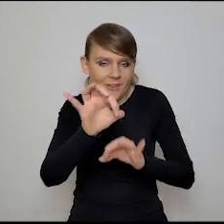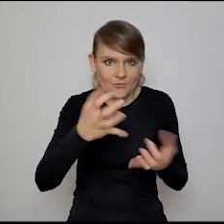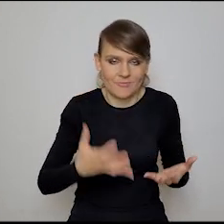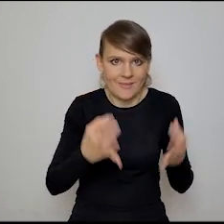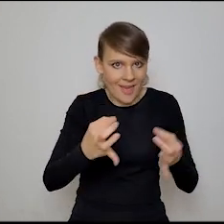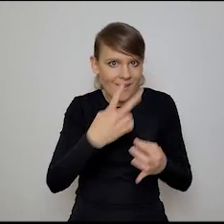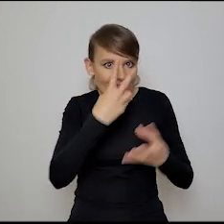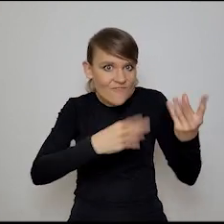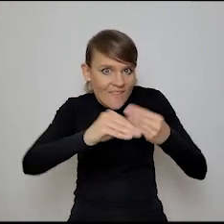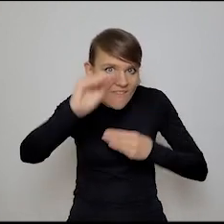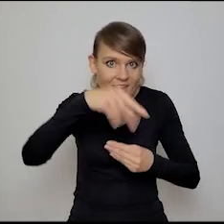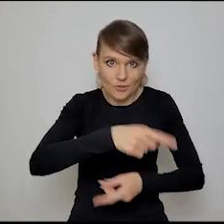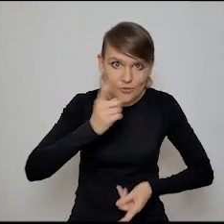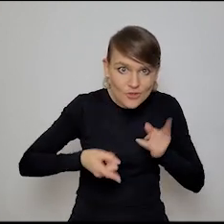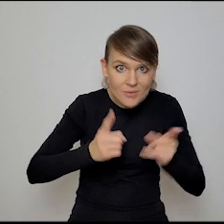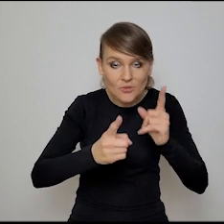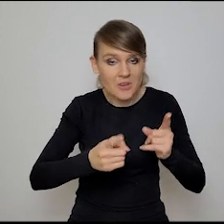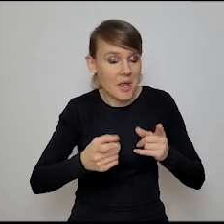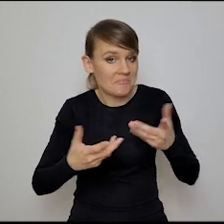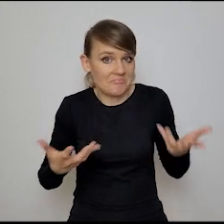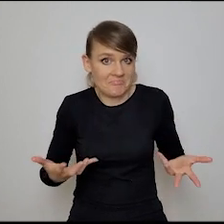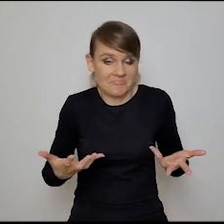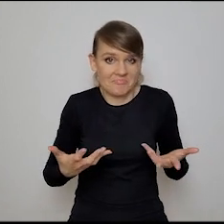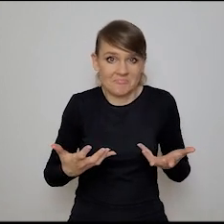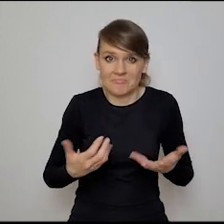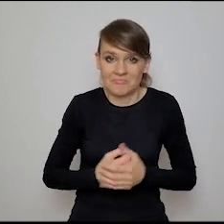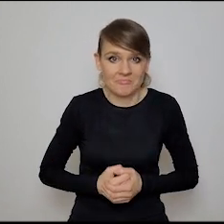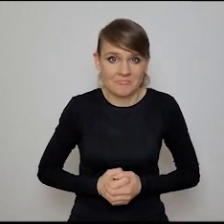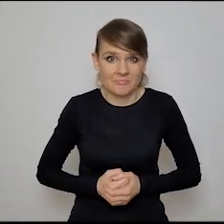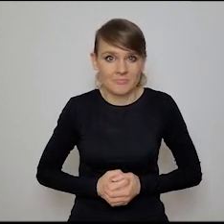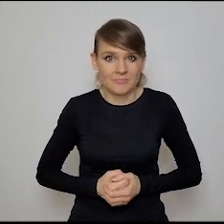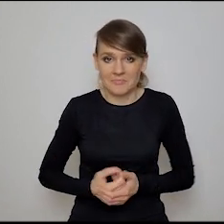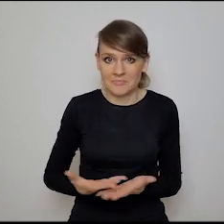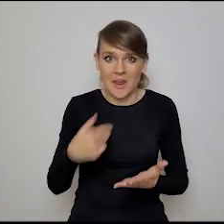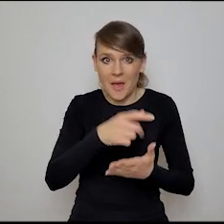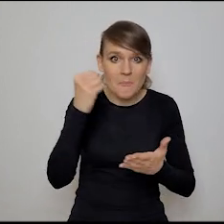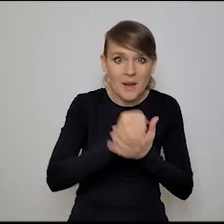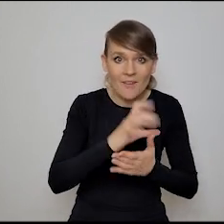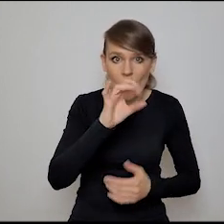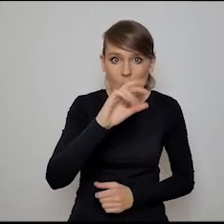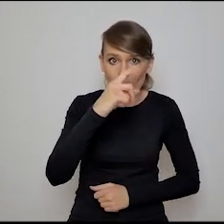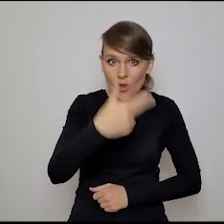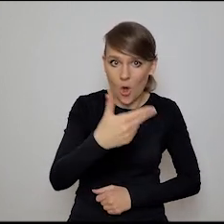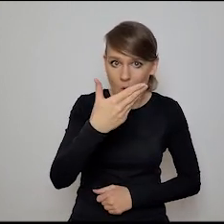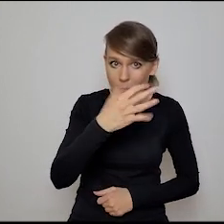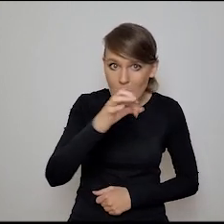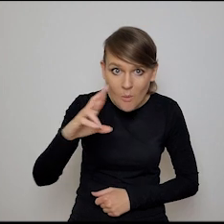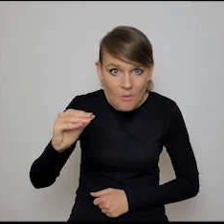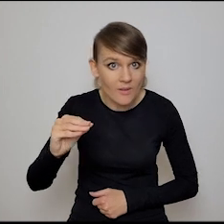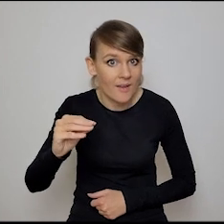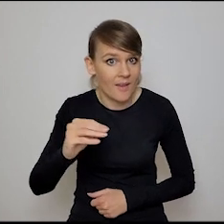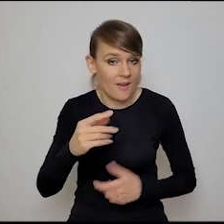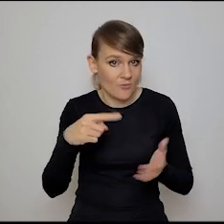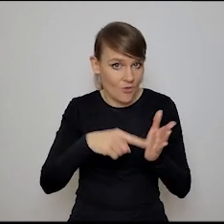więcej, że są coraz szybsze, że, że wiecie, że prawo, prawo Gordona Moore'a, na przykład,